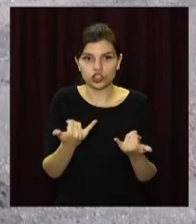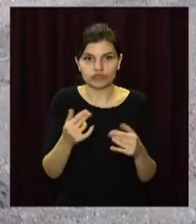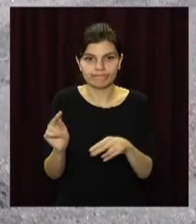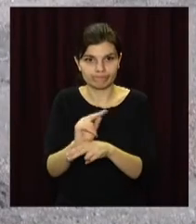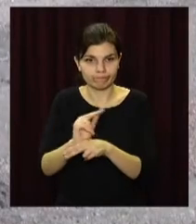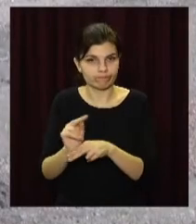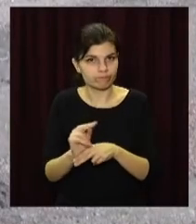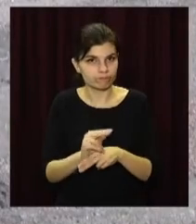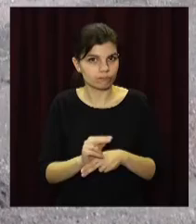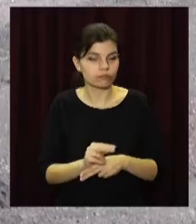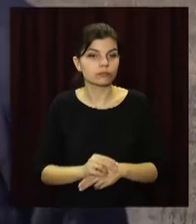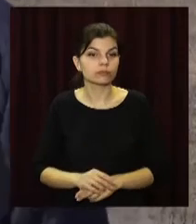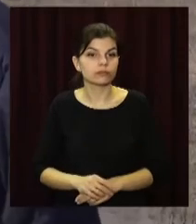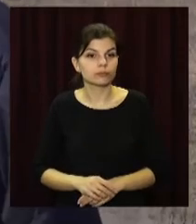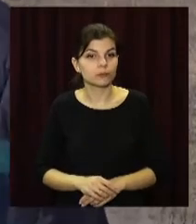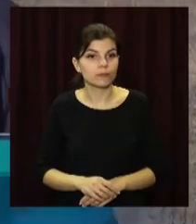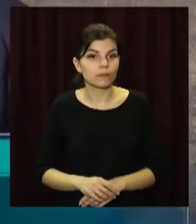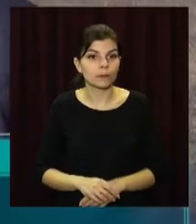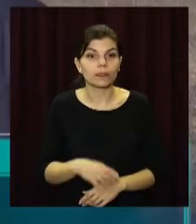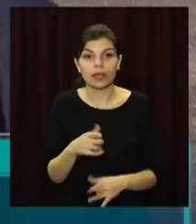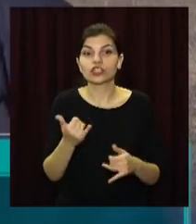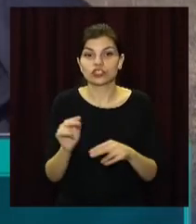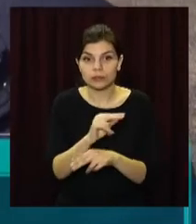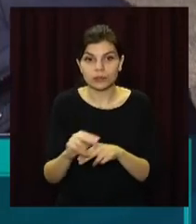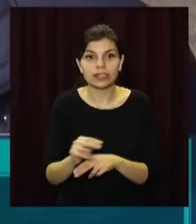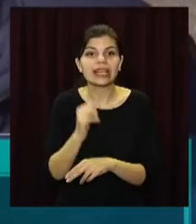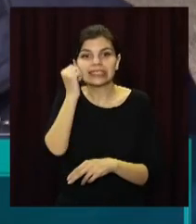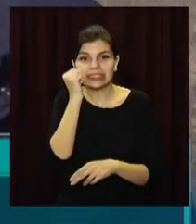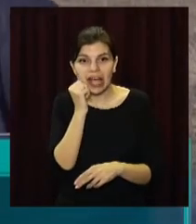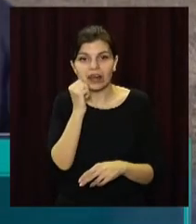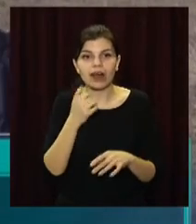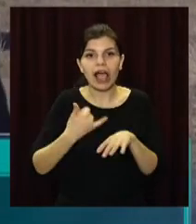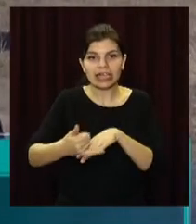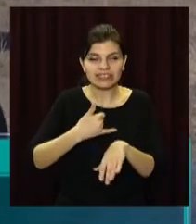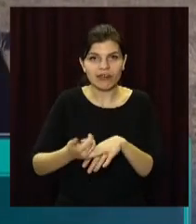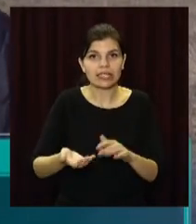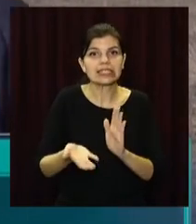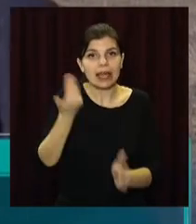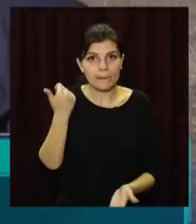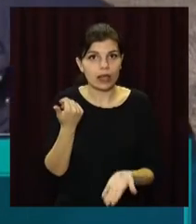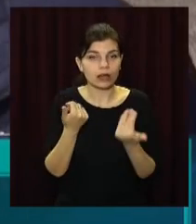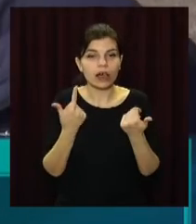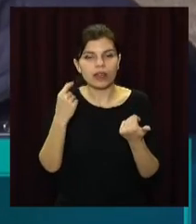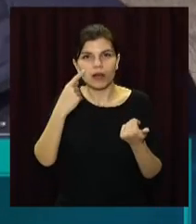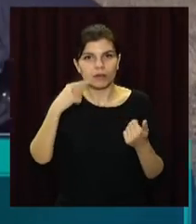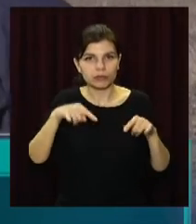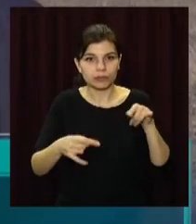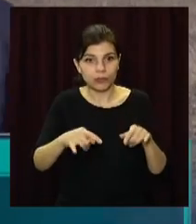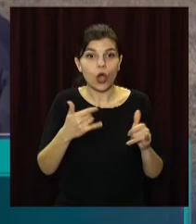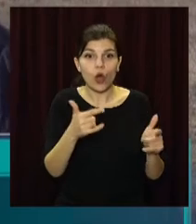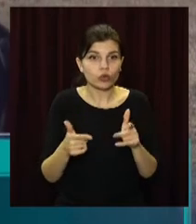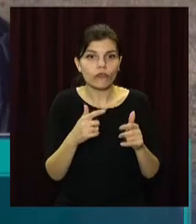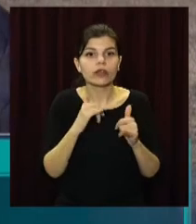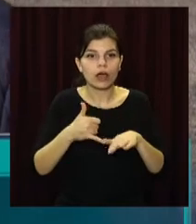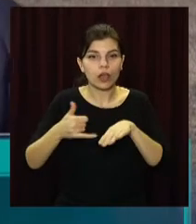ділянці стартували ремонтні роботи. Зрезеруємо дорогу, знімаємо старе асфальтне покриття, готовимо її